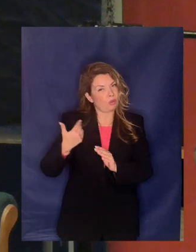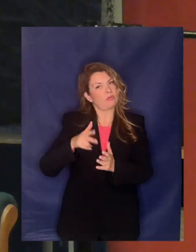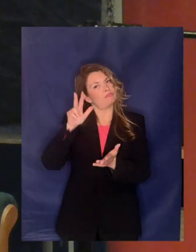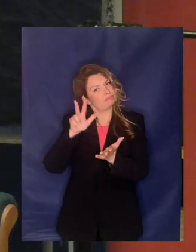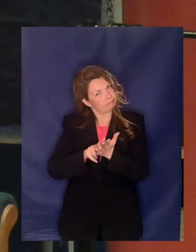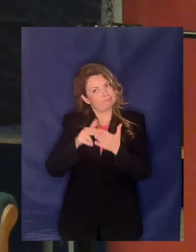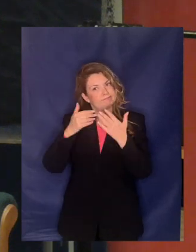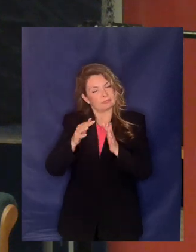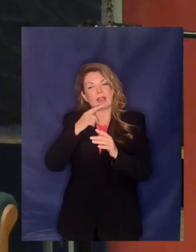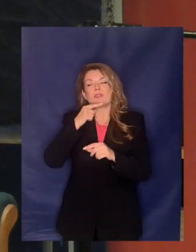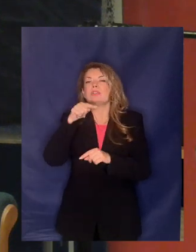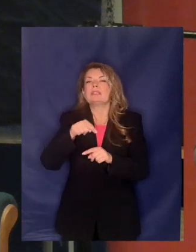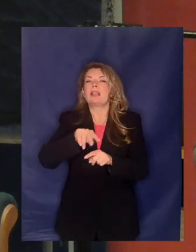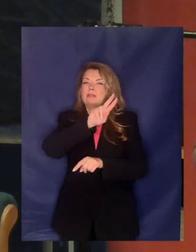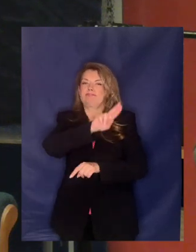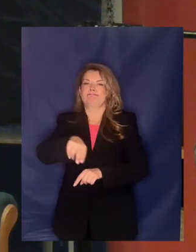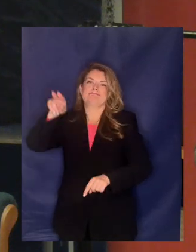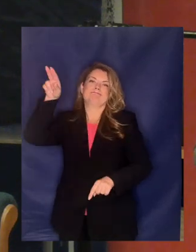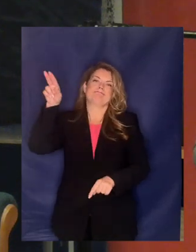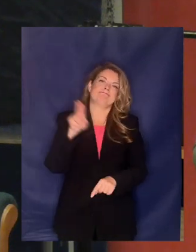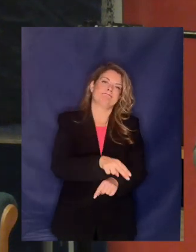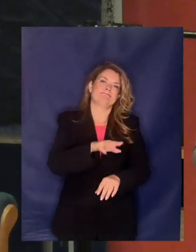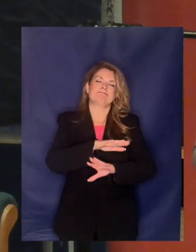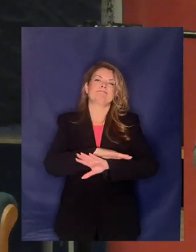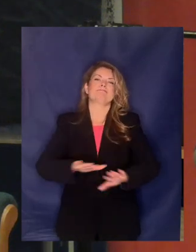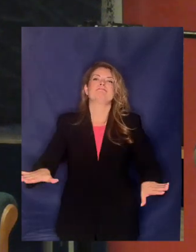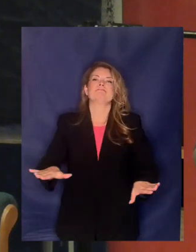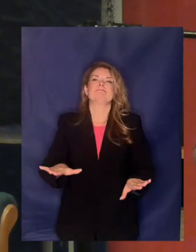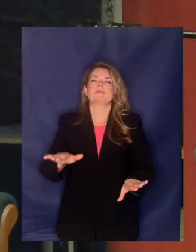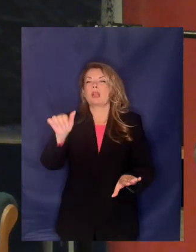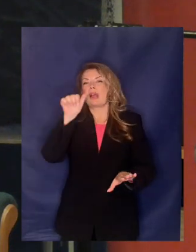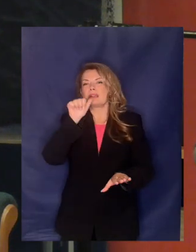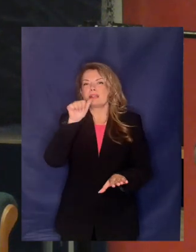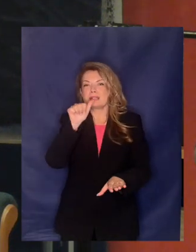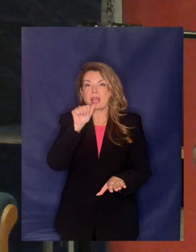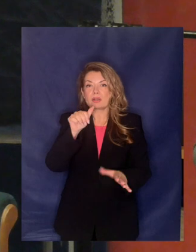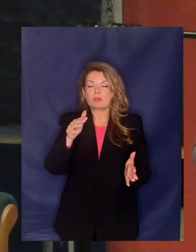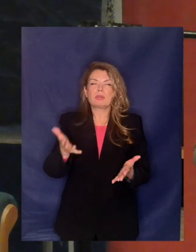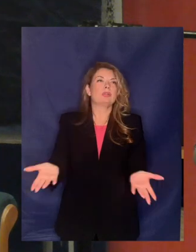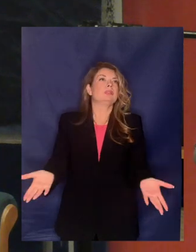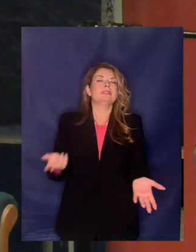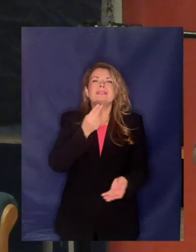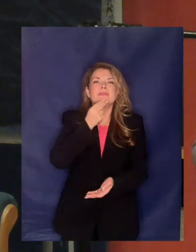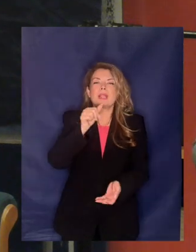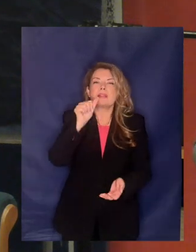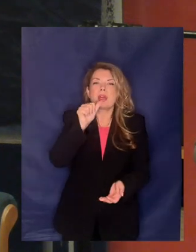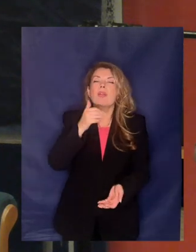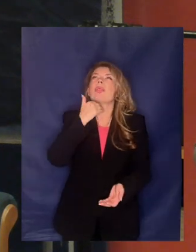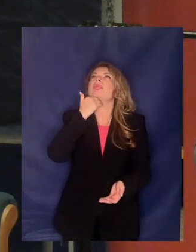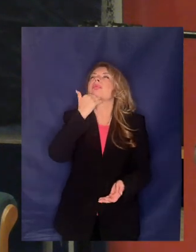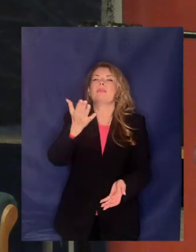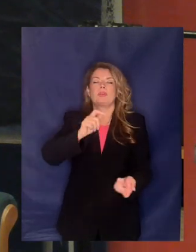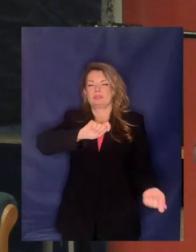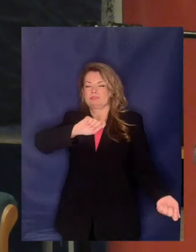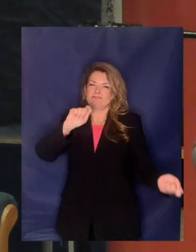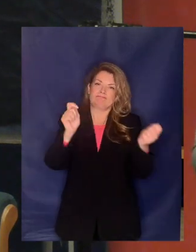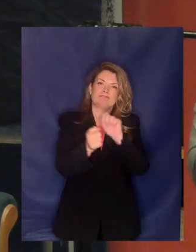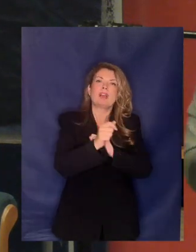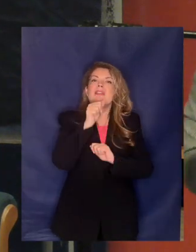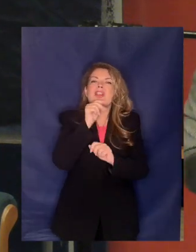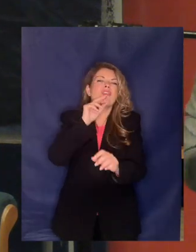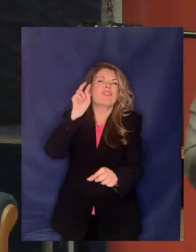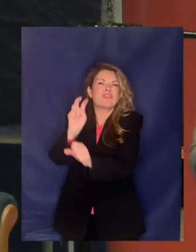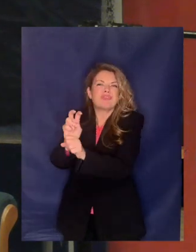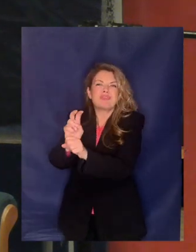οποία ακυρώνει το ΣΔΙΤ στο νερό λέει δηλαδή ότι δεν μπορείς να ιδιωτικοποιείς τα αποθέματα νερού της